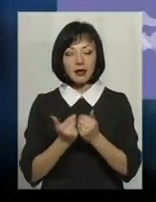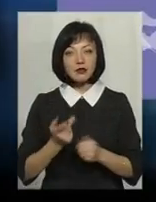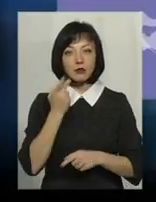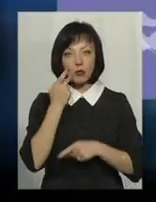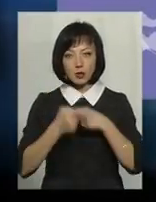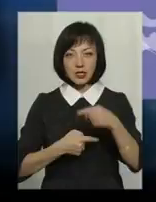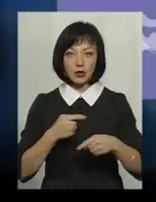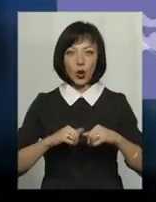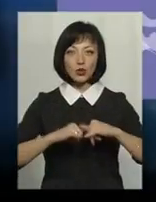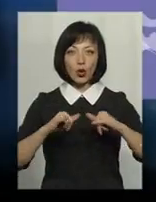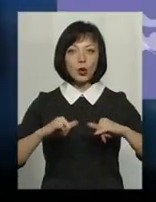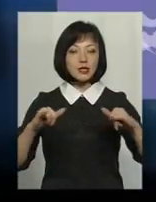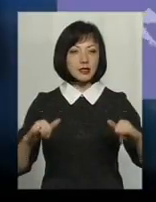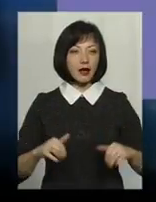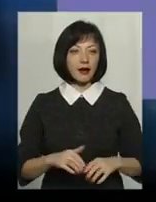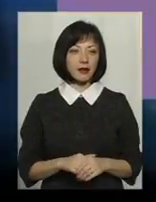зростає.